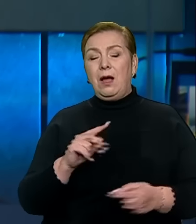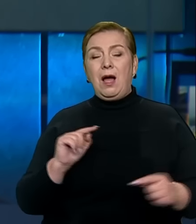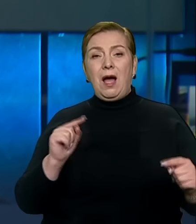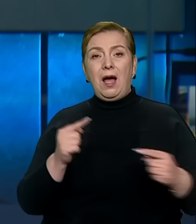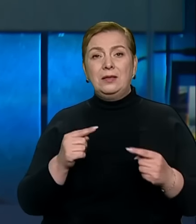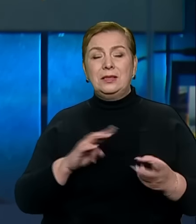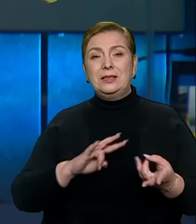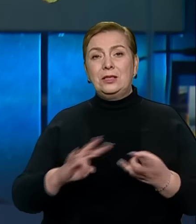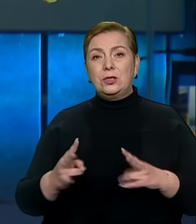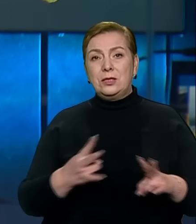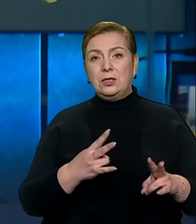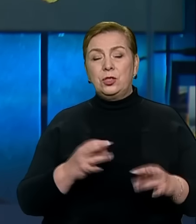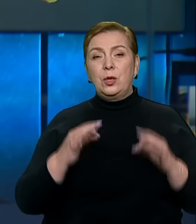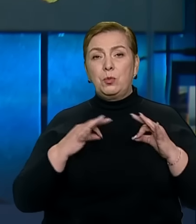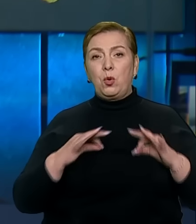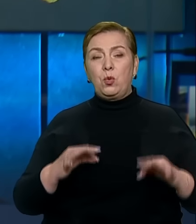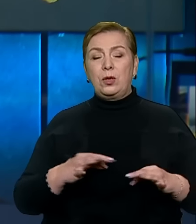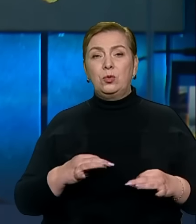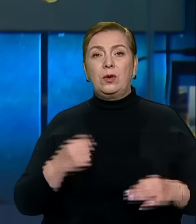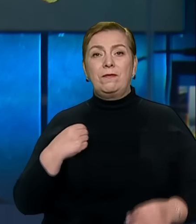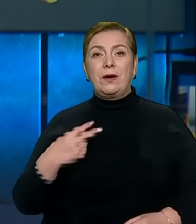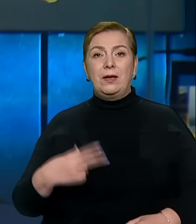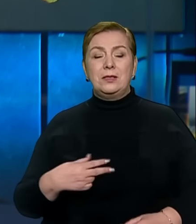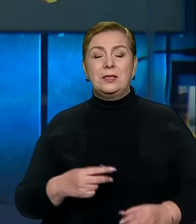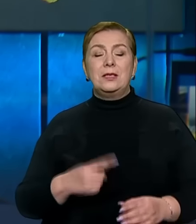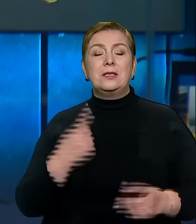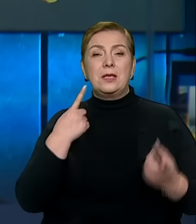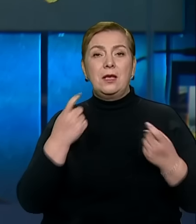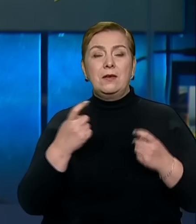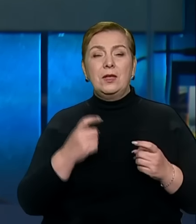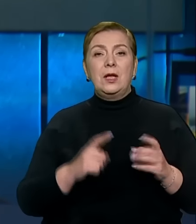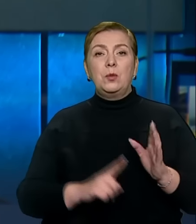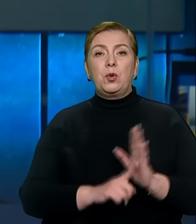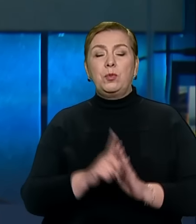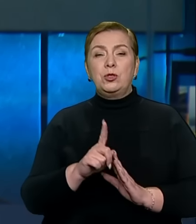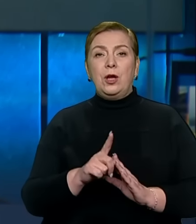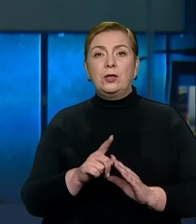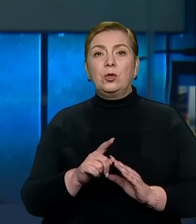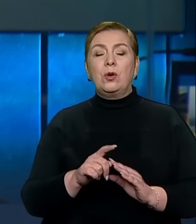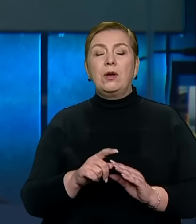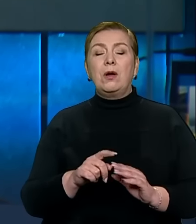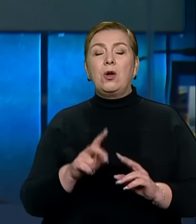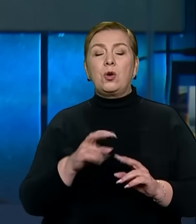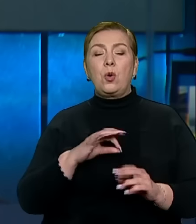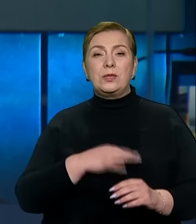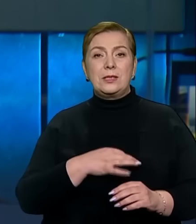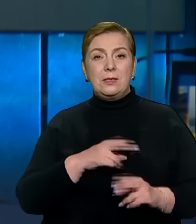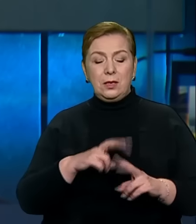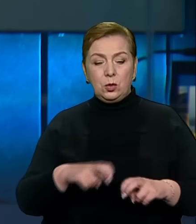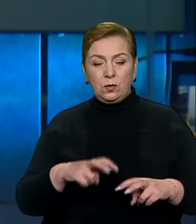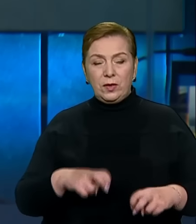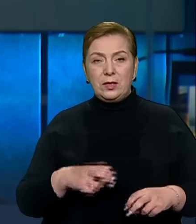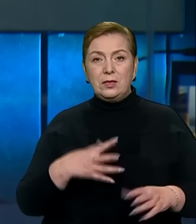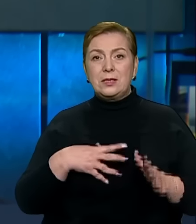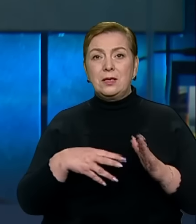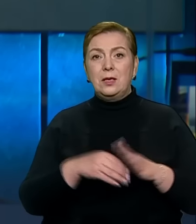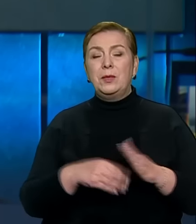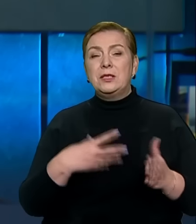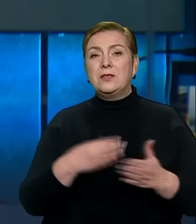Антитерористична прокуратура Франції заявила про початок розслідування загибелі своїх громадян, волонтерів, які